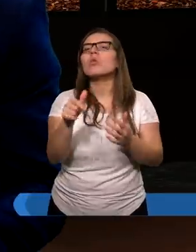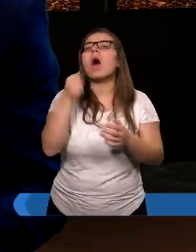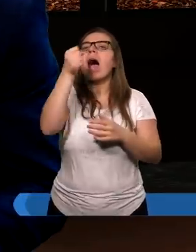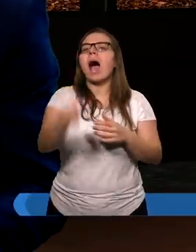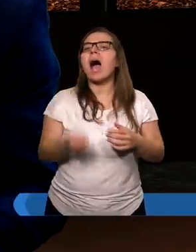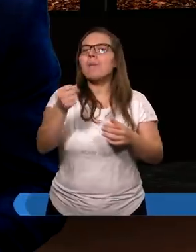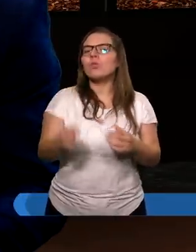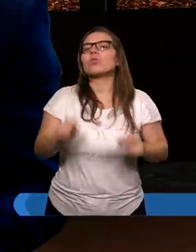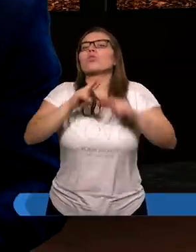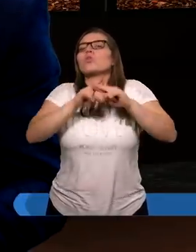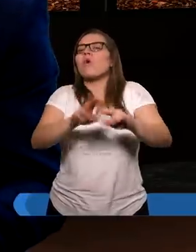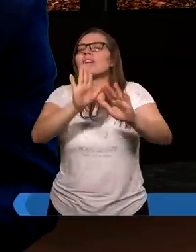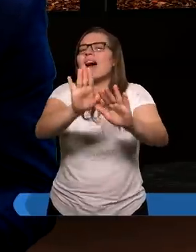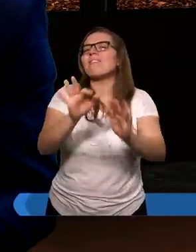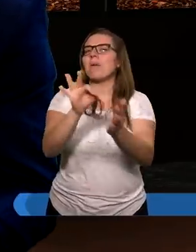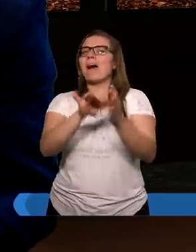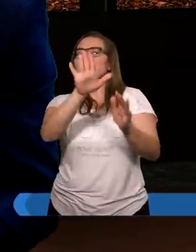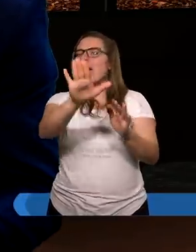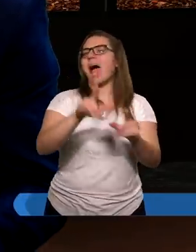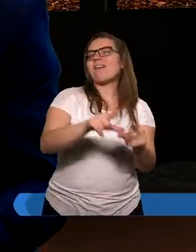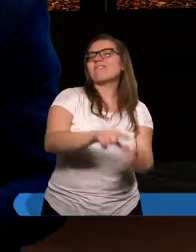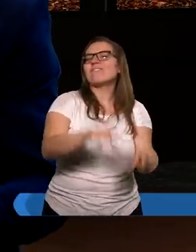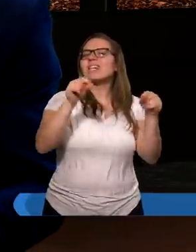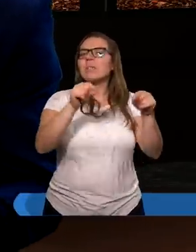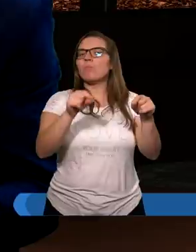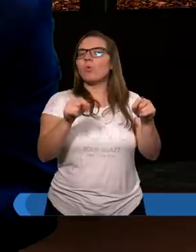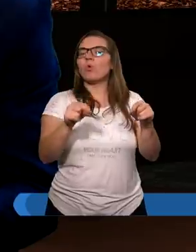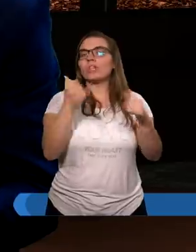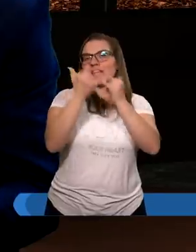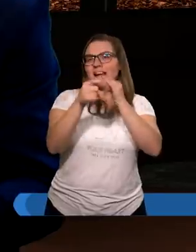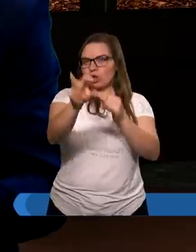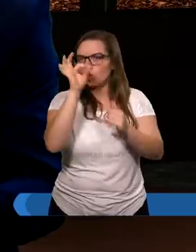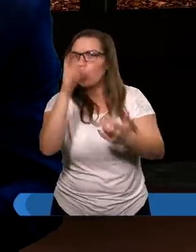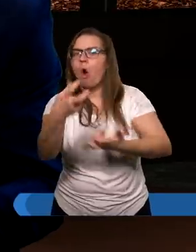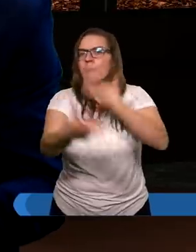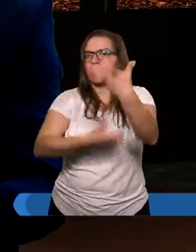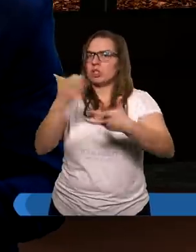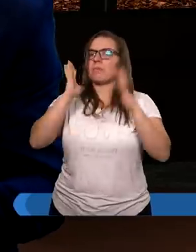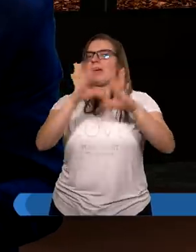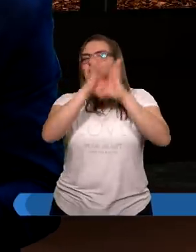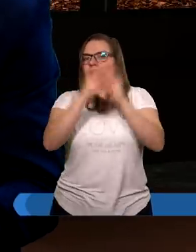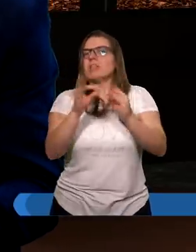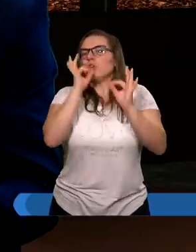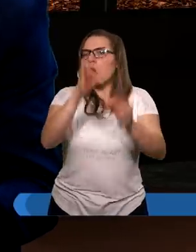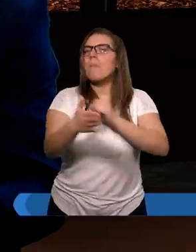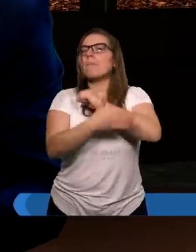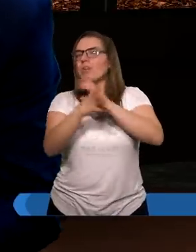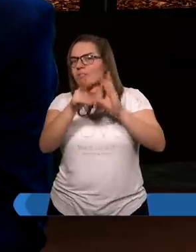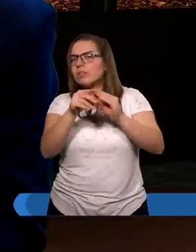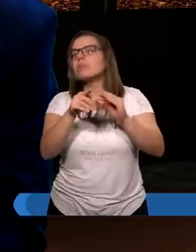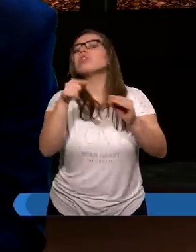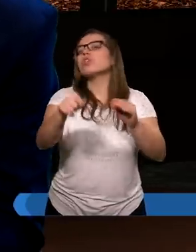apostołowie zostawili pewien wybór, powiedzieli dobrze uczynicie, jak będziecie tak postępować,